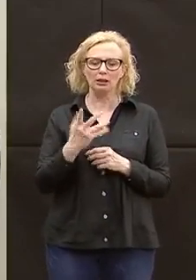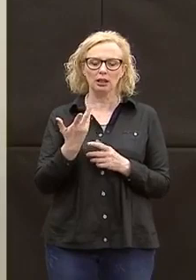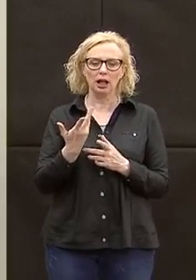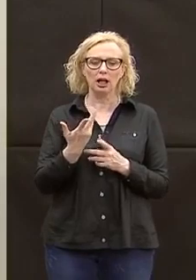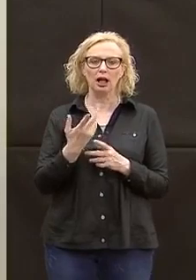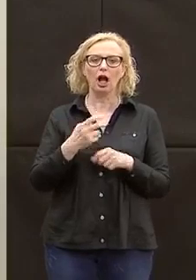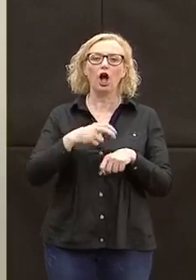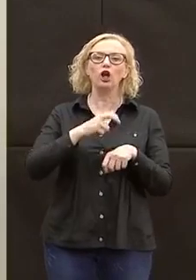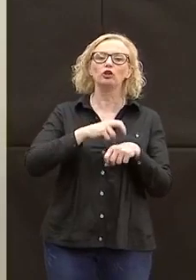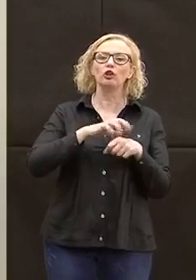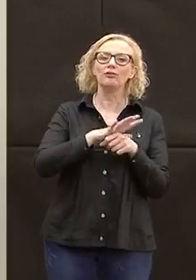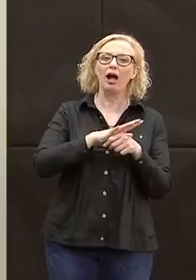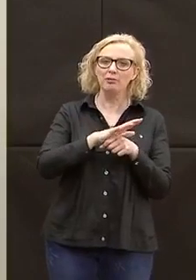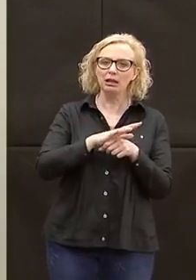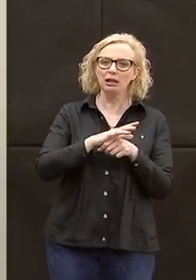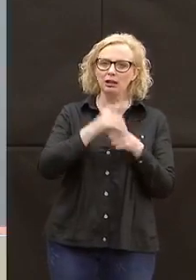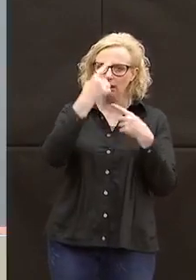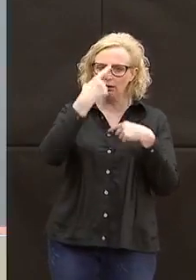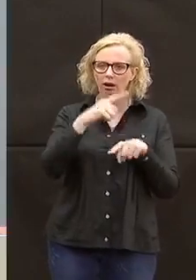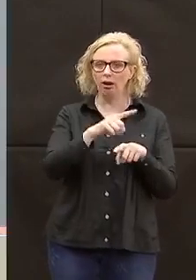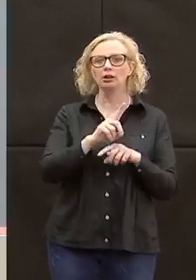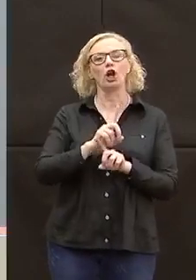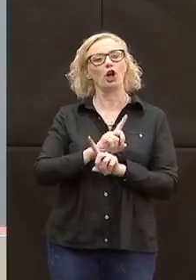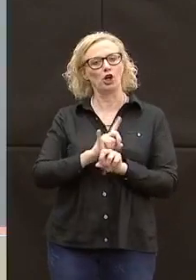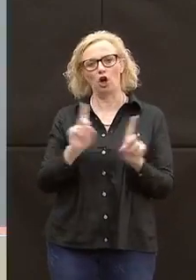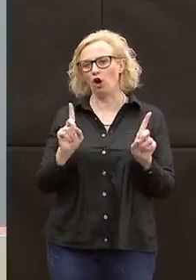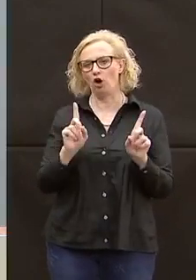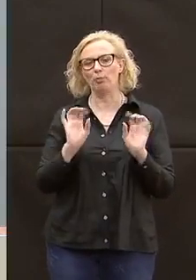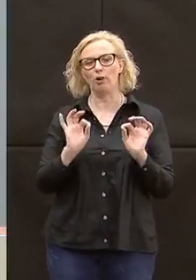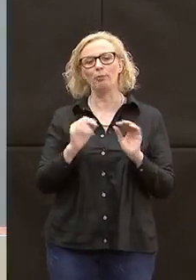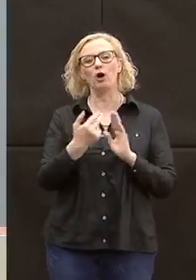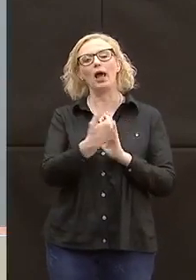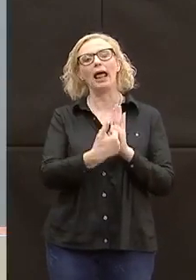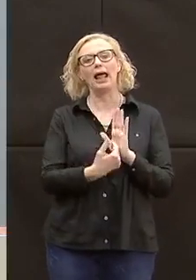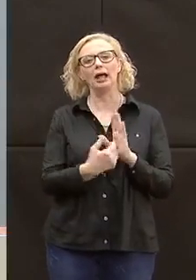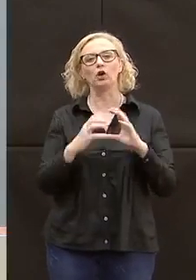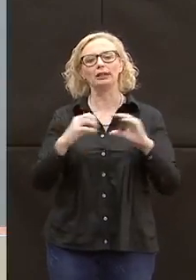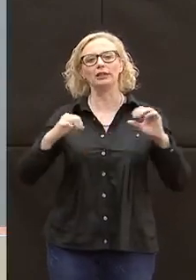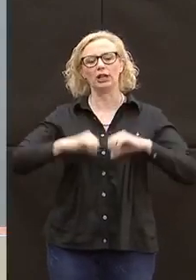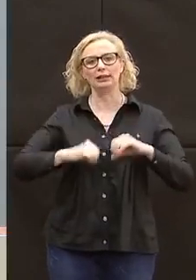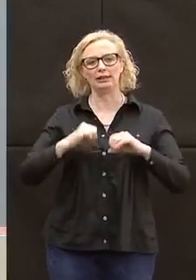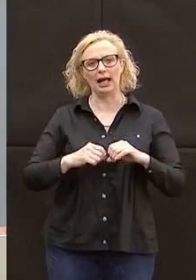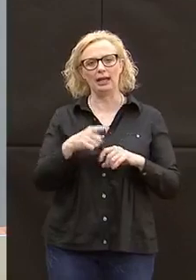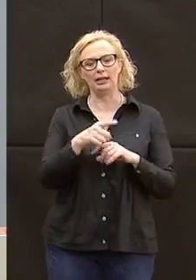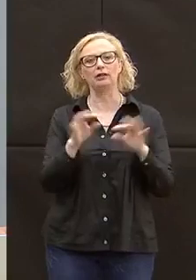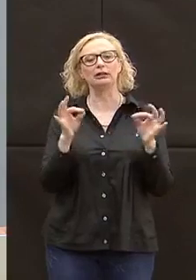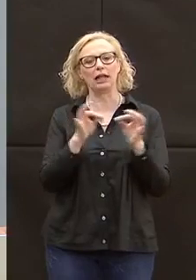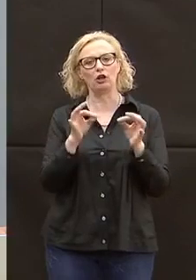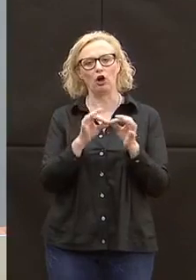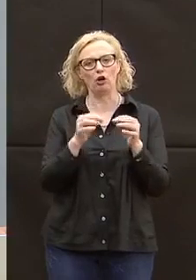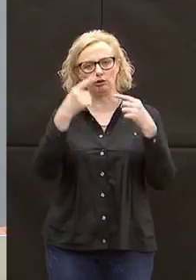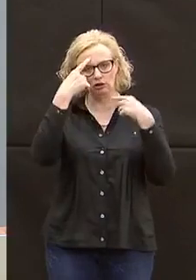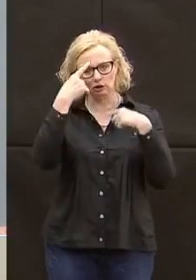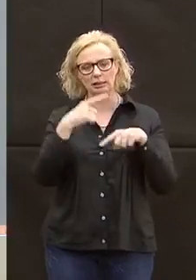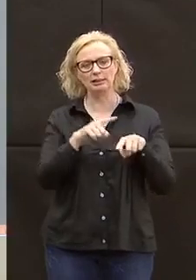occupati i medici di famiglia. No, no, noi abbiamo dato l'elenco all'azienda sanitaria, c'è proprio l'accordo per l